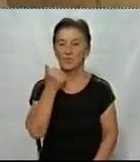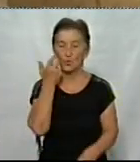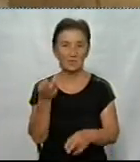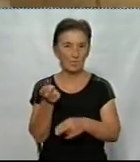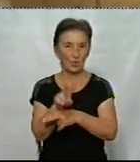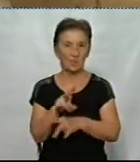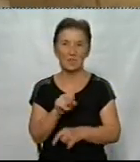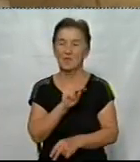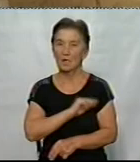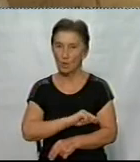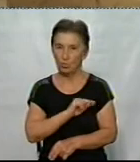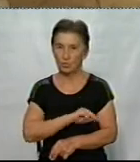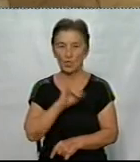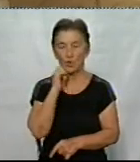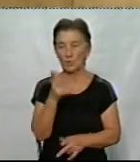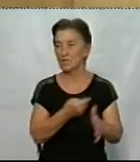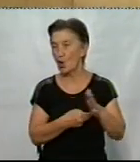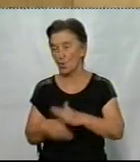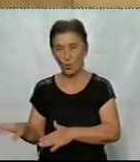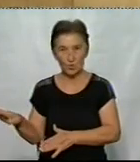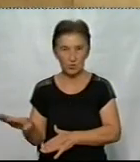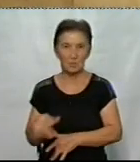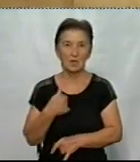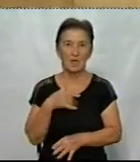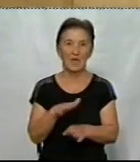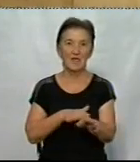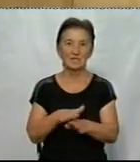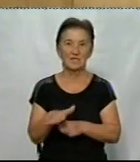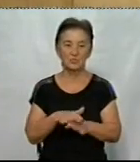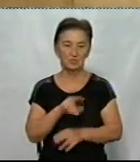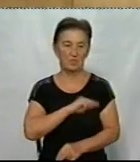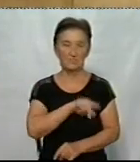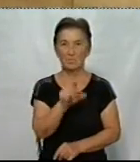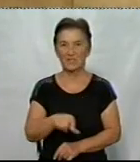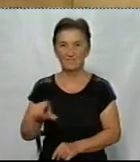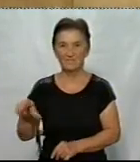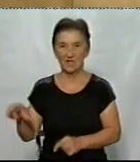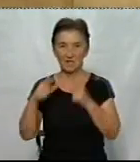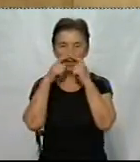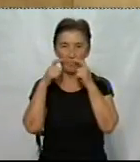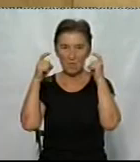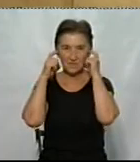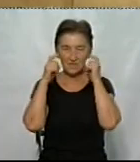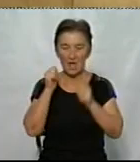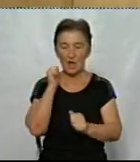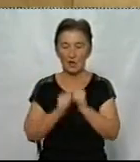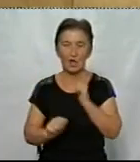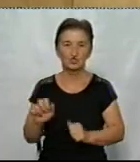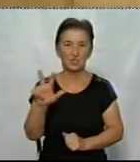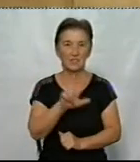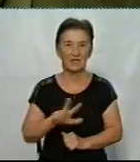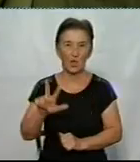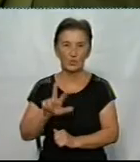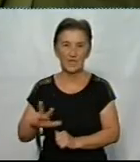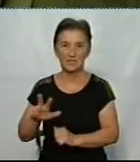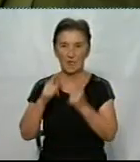роботу і коли вони уходять з роботи. Забезпечуємо масками наших працівників. Кожні три години масочка повинна